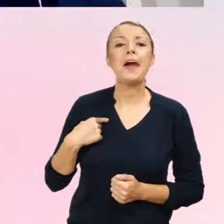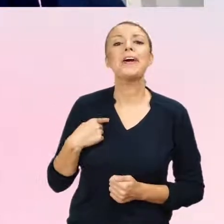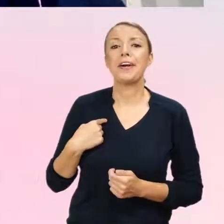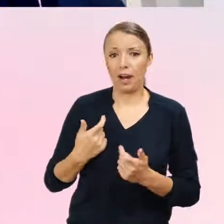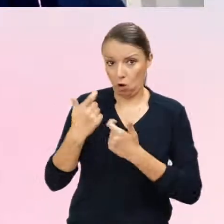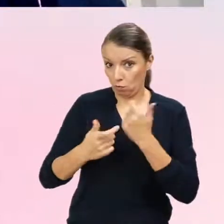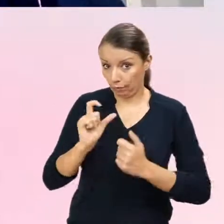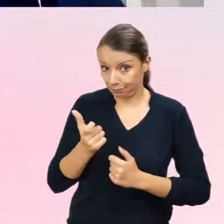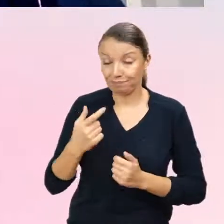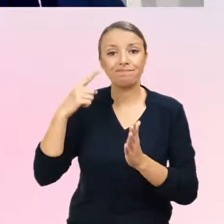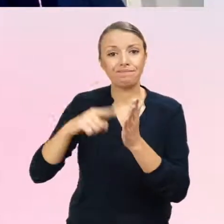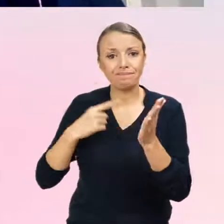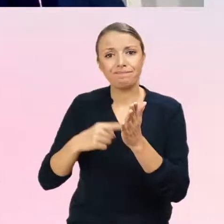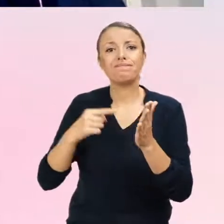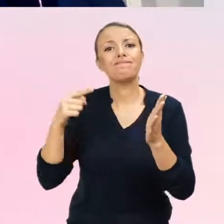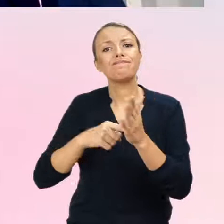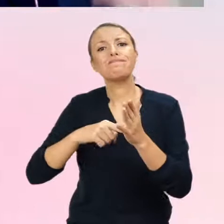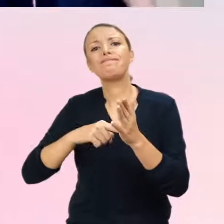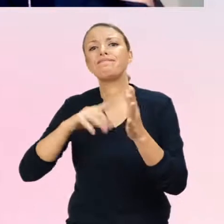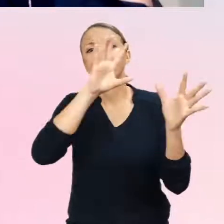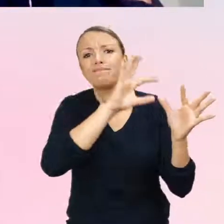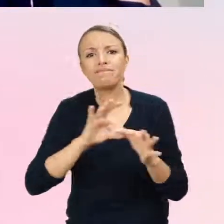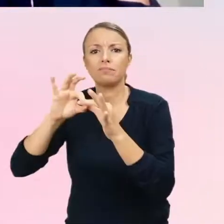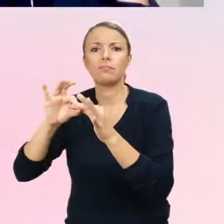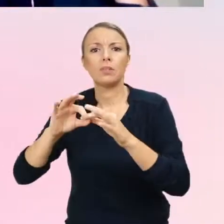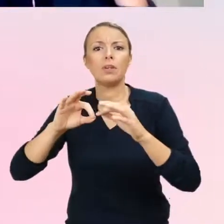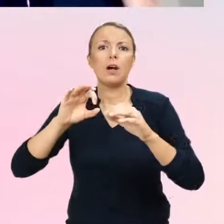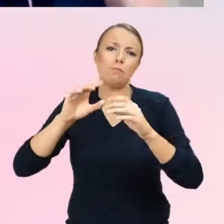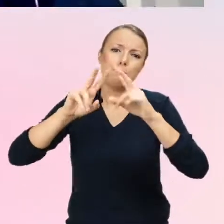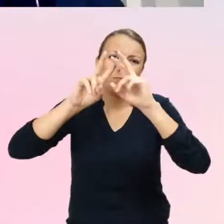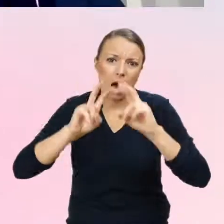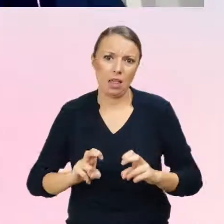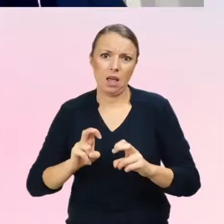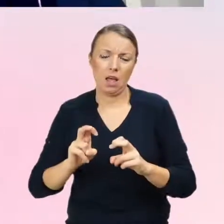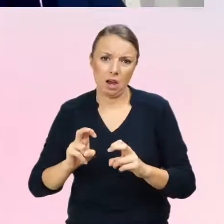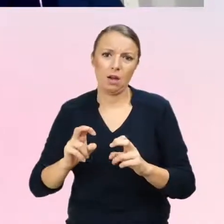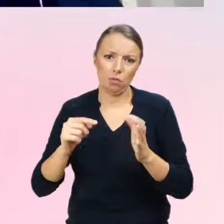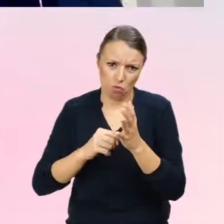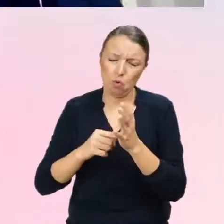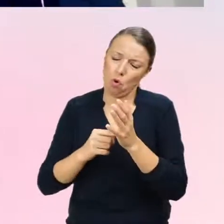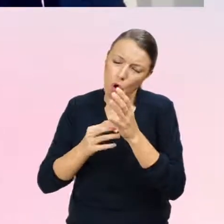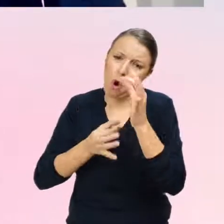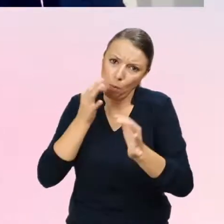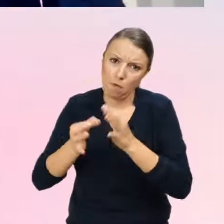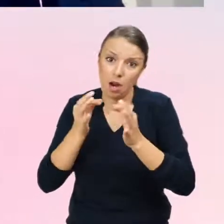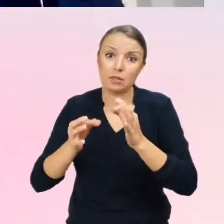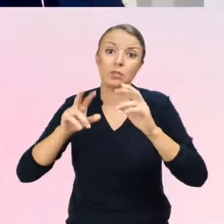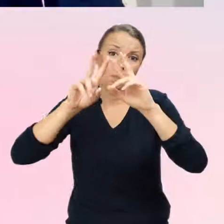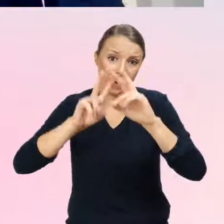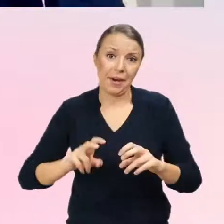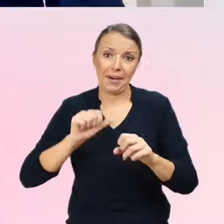związane z tym, że są dwie